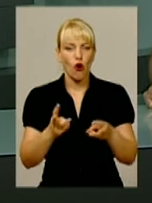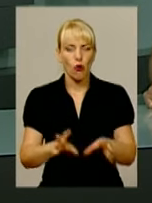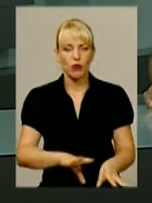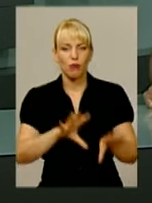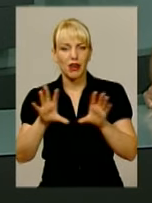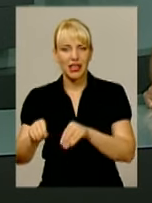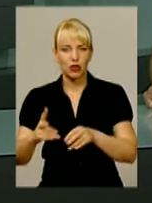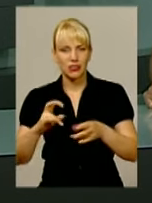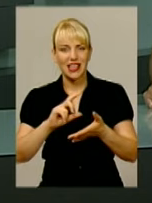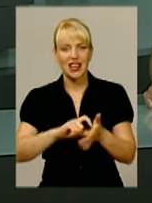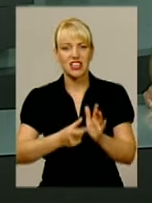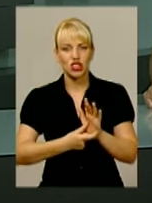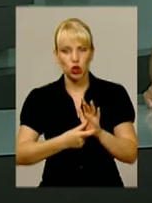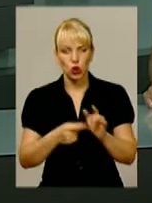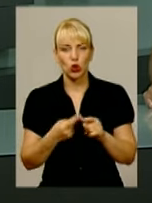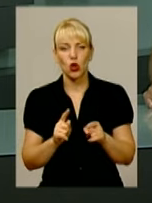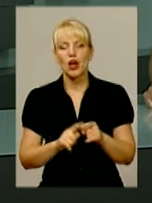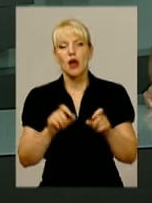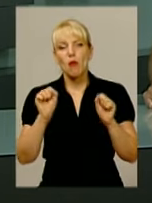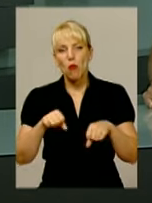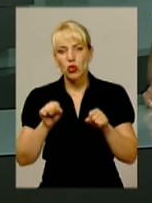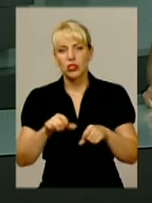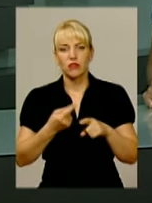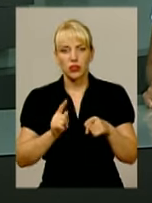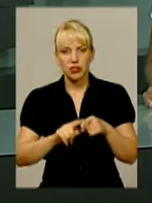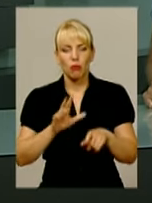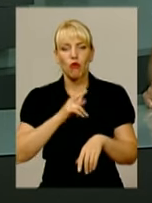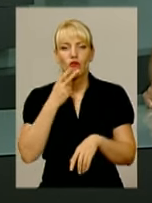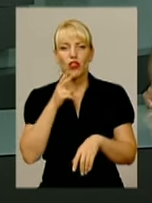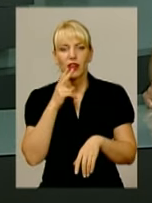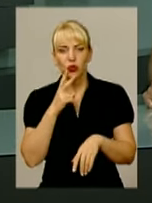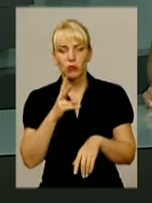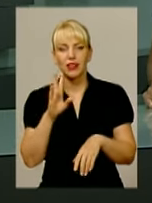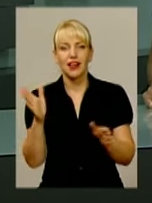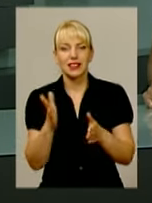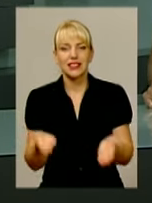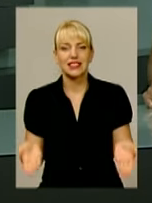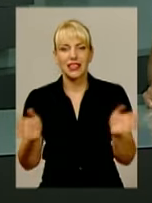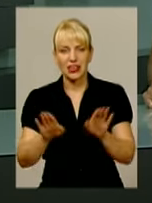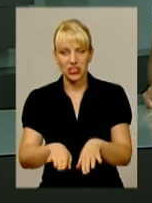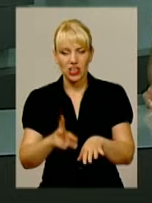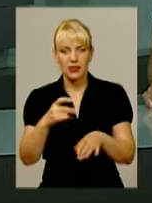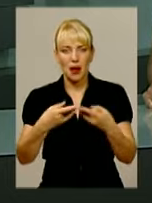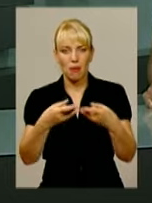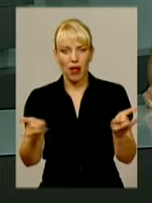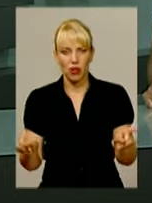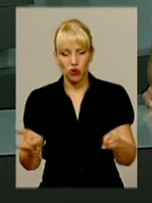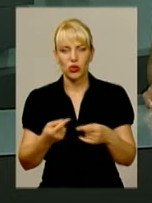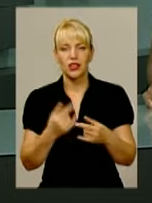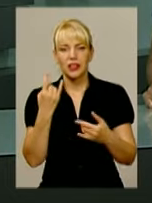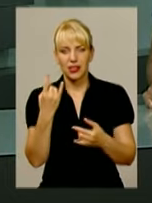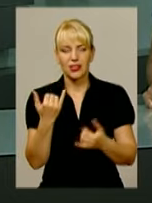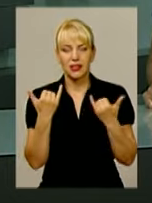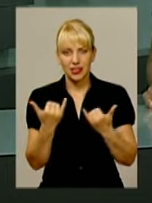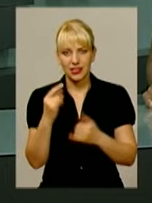житло. Ймовірною причиною пожежі став недопилок, який залишив власник квартири на балконі. Нині дитина, яка отруїлася продуктами горіння,